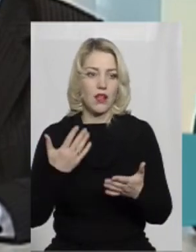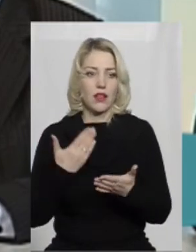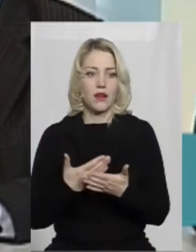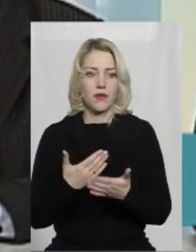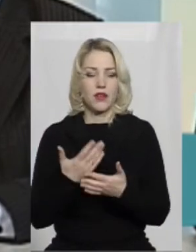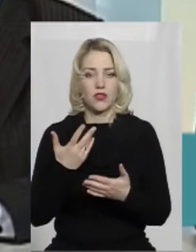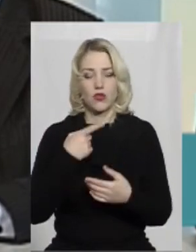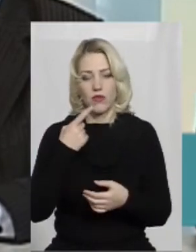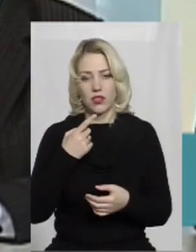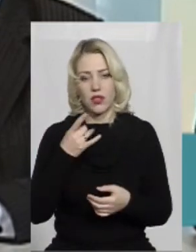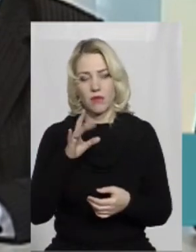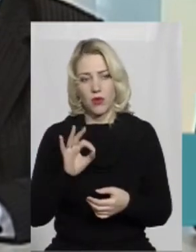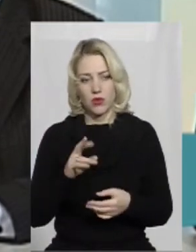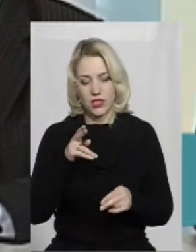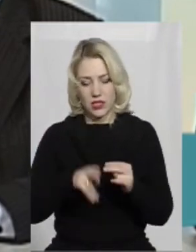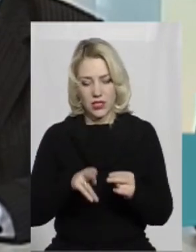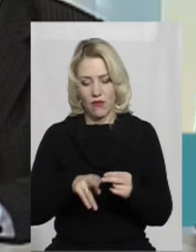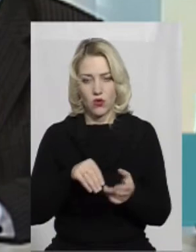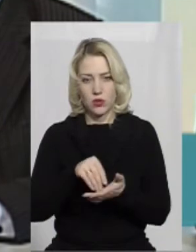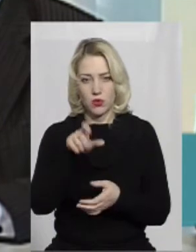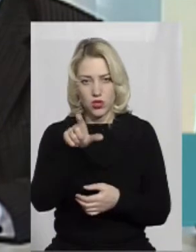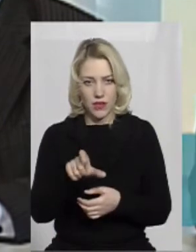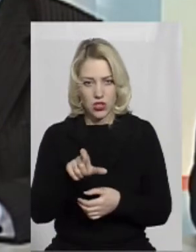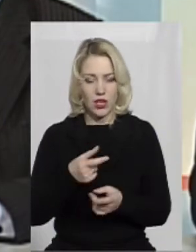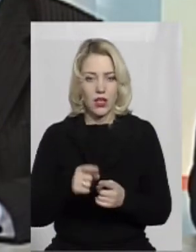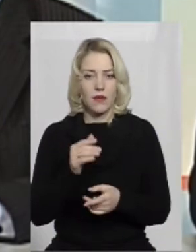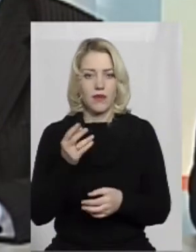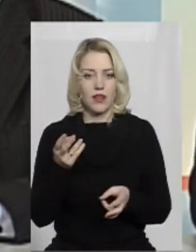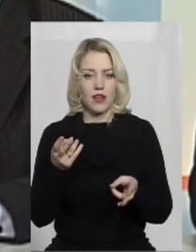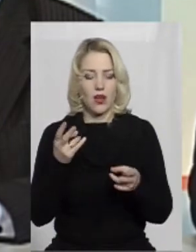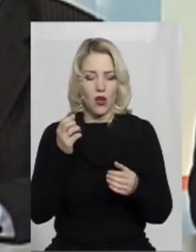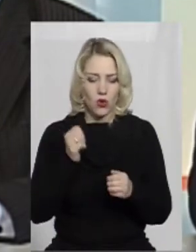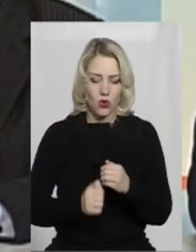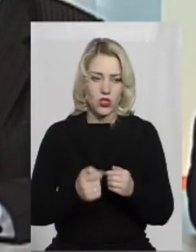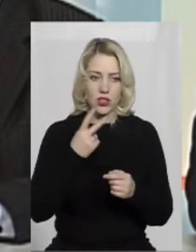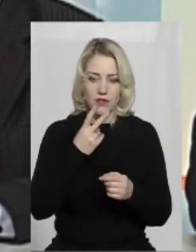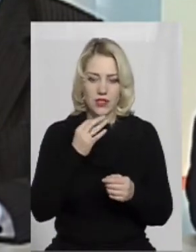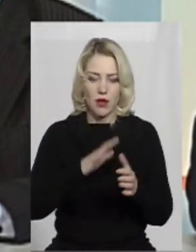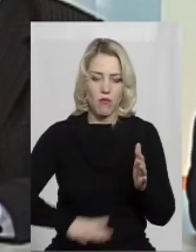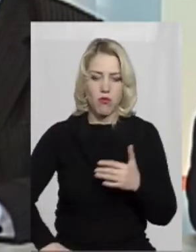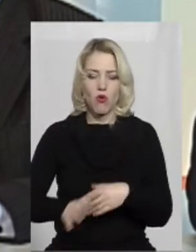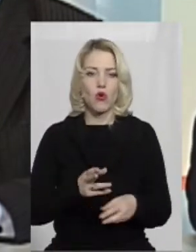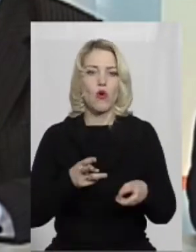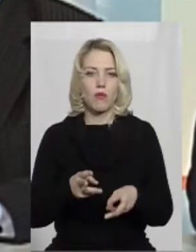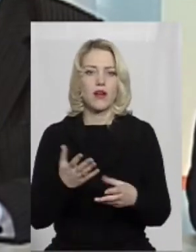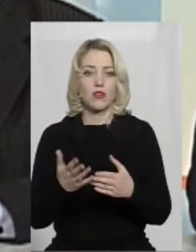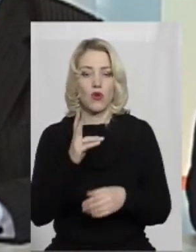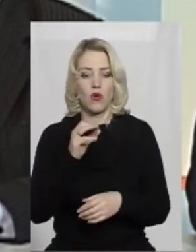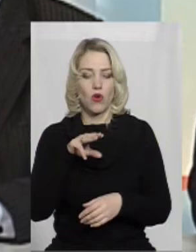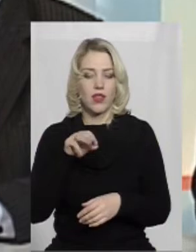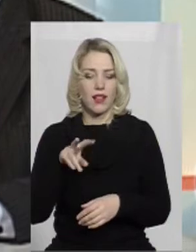що для кінцевого споживача кожен собі варіює від опаливної площі, якщо це брати котли.